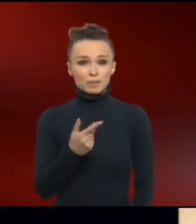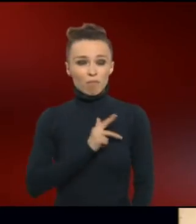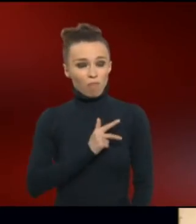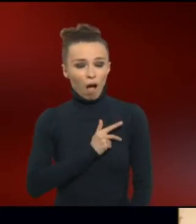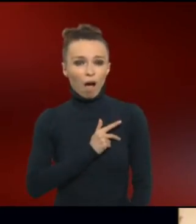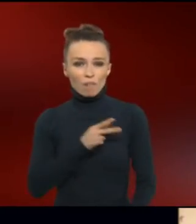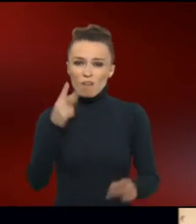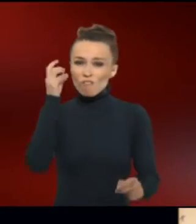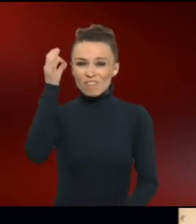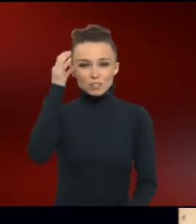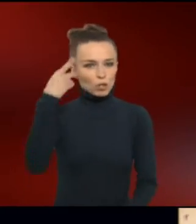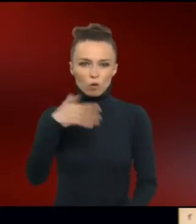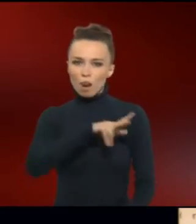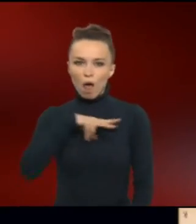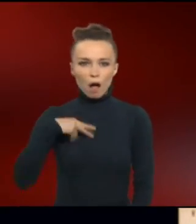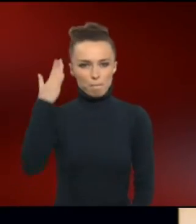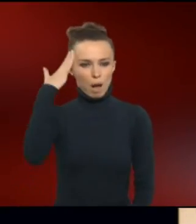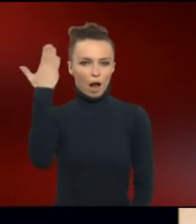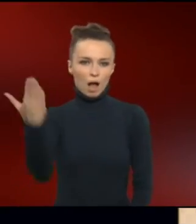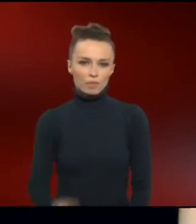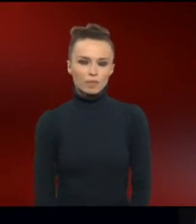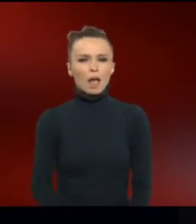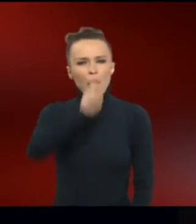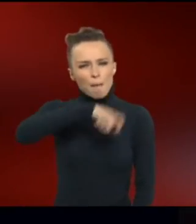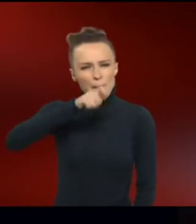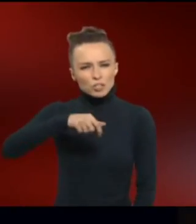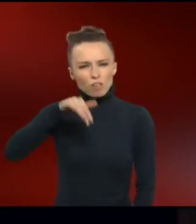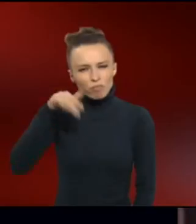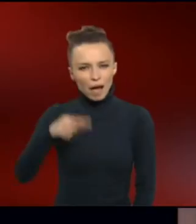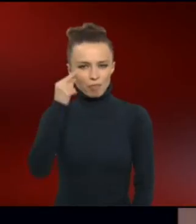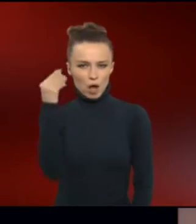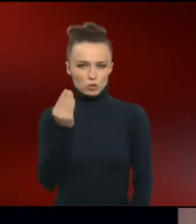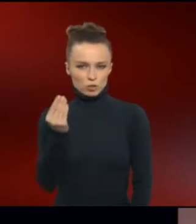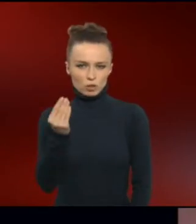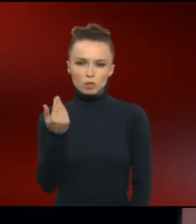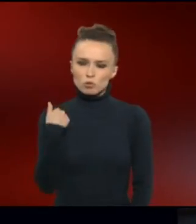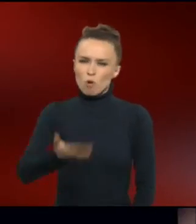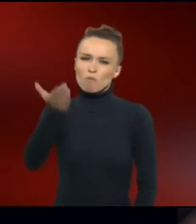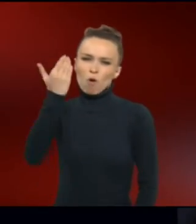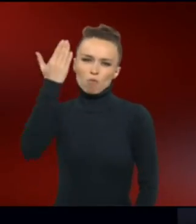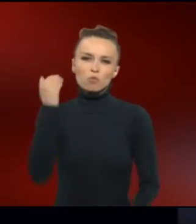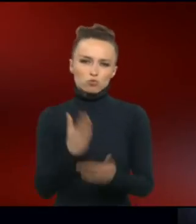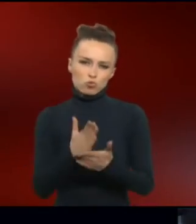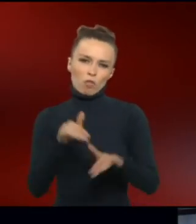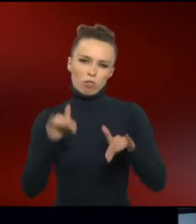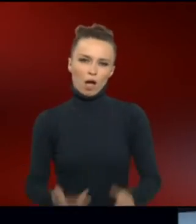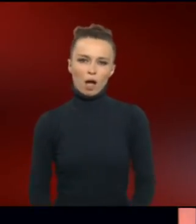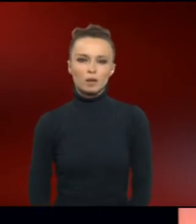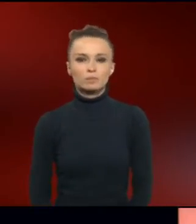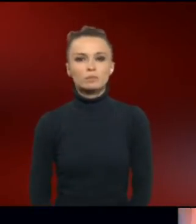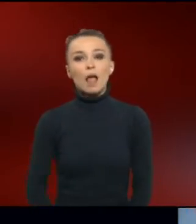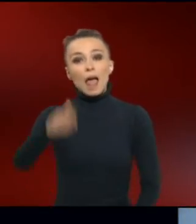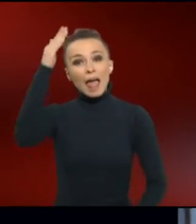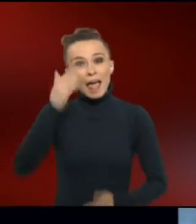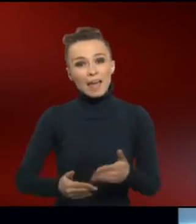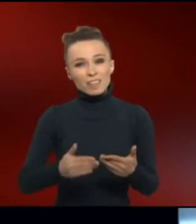noch nicht lange bekannt. Aber Menschen mit Down-Syndrom gab es natürlich schon weit vorher. Und Ende